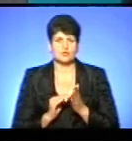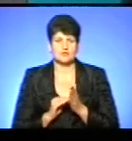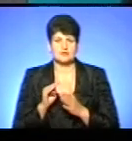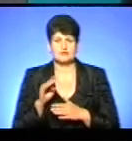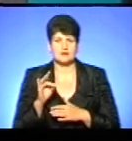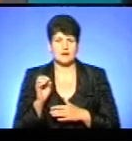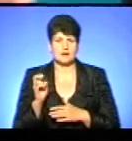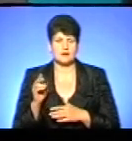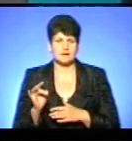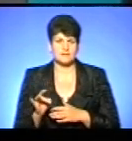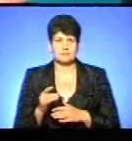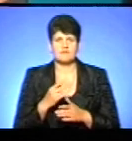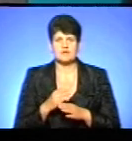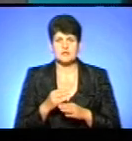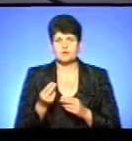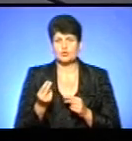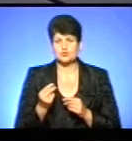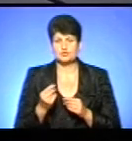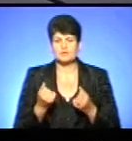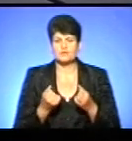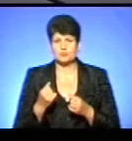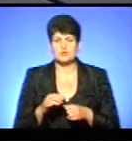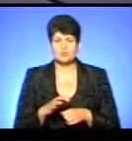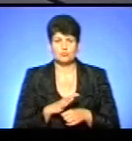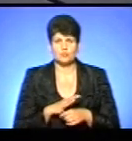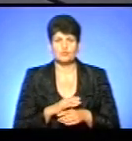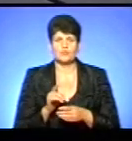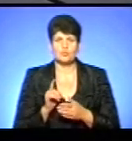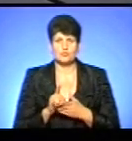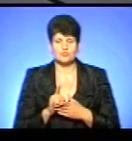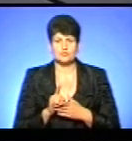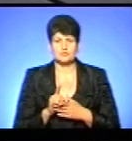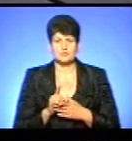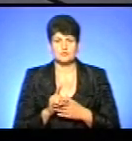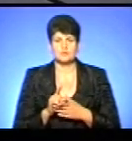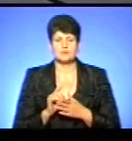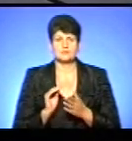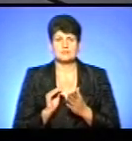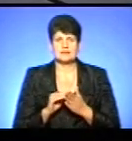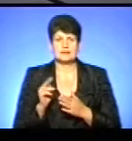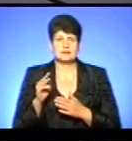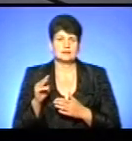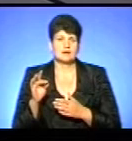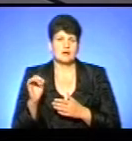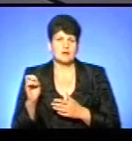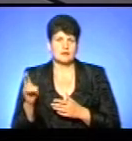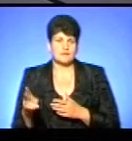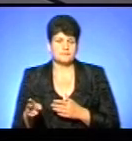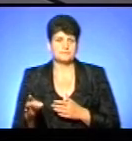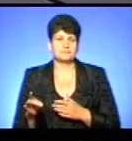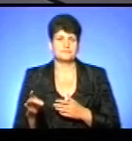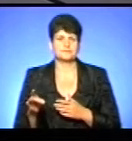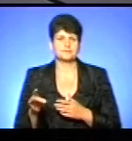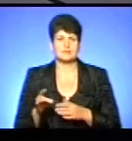Зараз ми виділи спеціальні кошти для того, щоб автомобіль був обов'язково встановлений, цей трекер, і проблема в тому, що